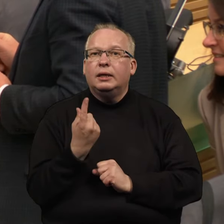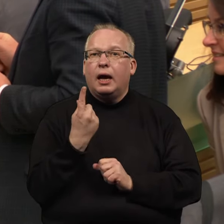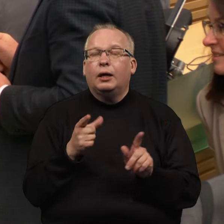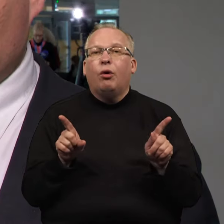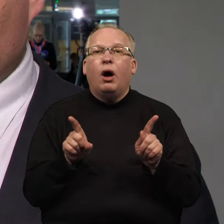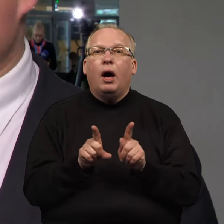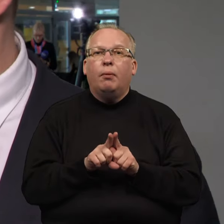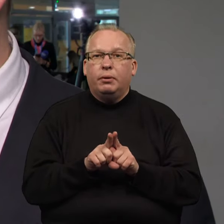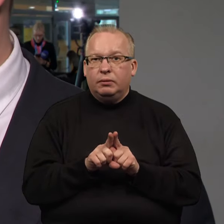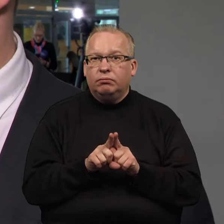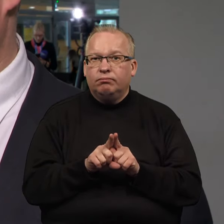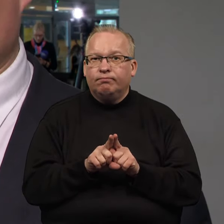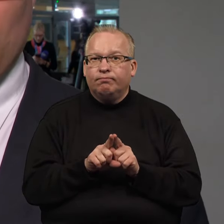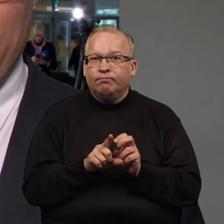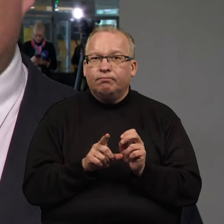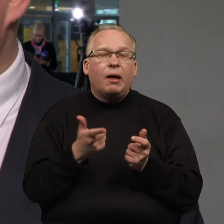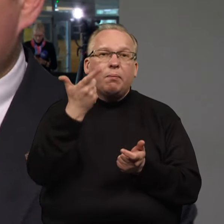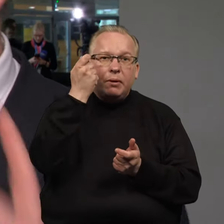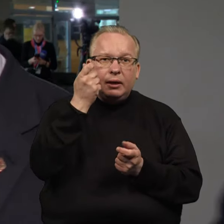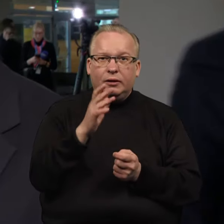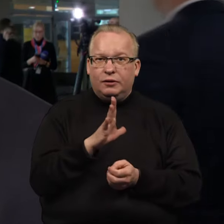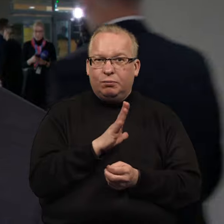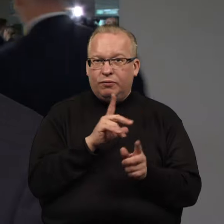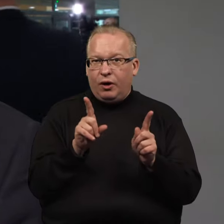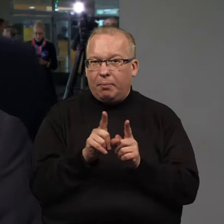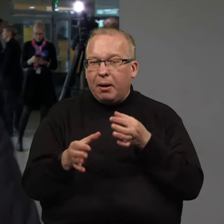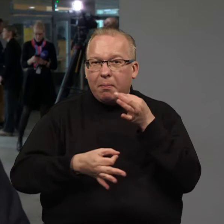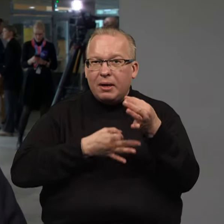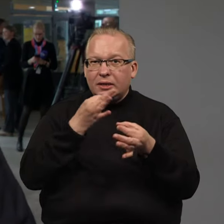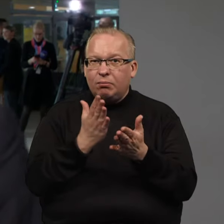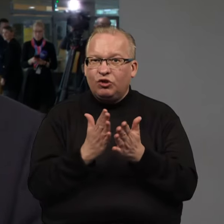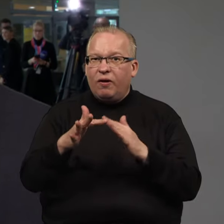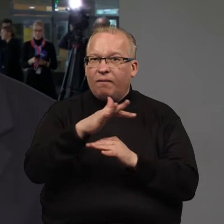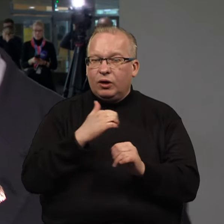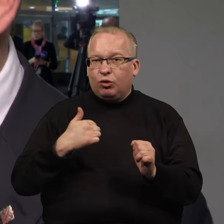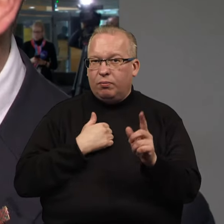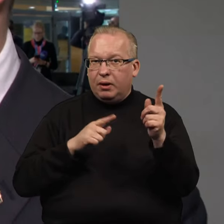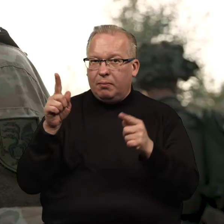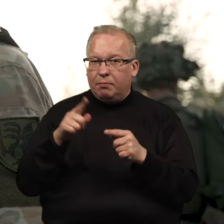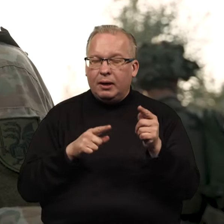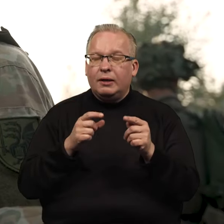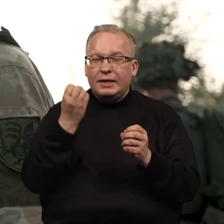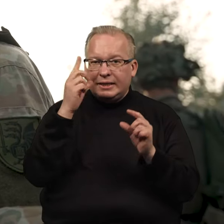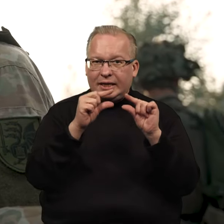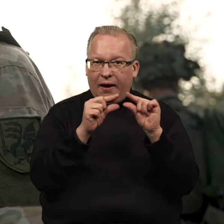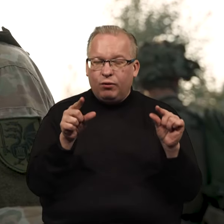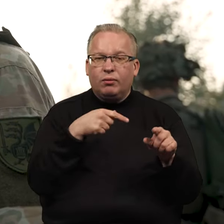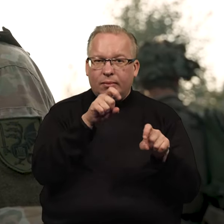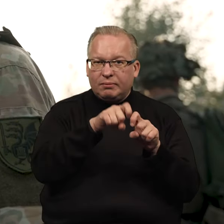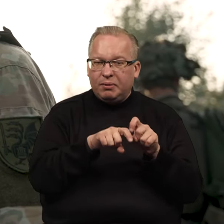sakykime, taip šaršalas, kadangi buvo paleista į apyvartą, kad ne, va, tai nėra visuotinio šaukimo savoką, mes patikrinom, ten to nėra.